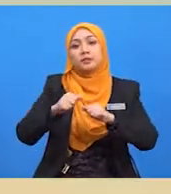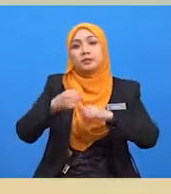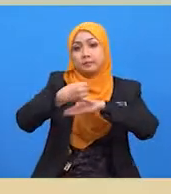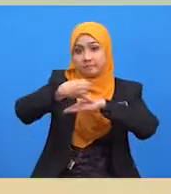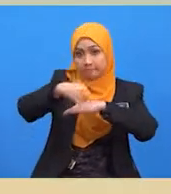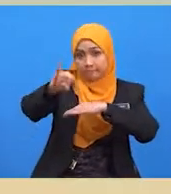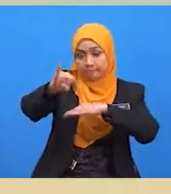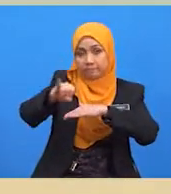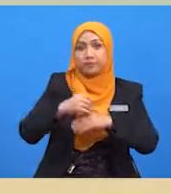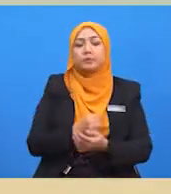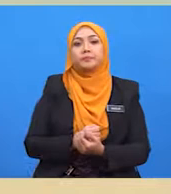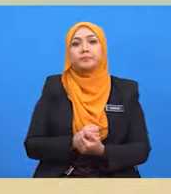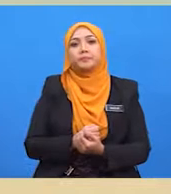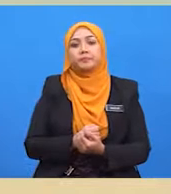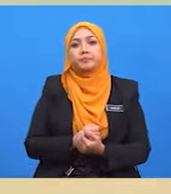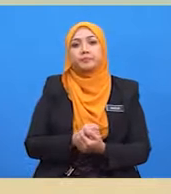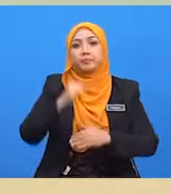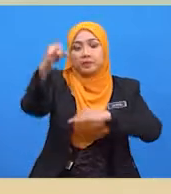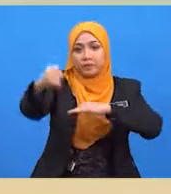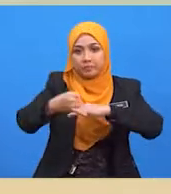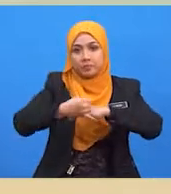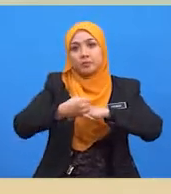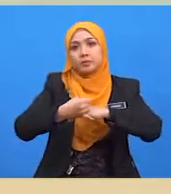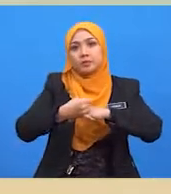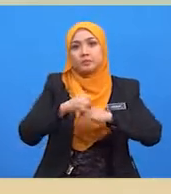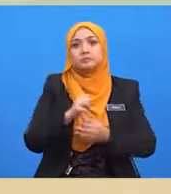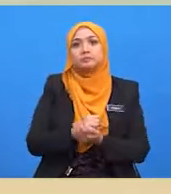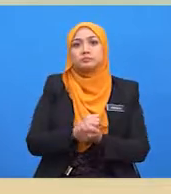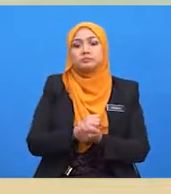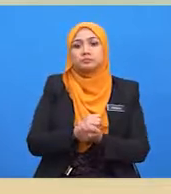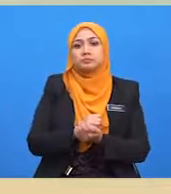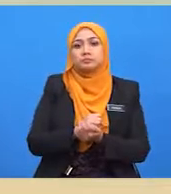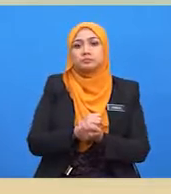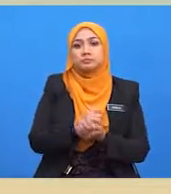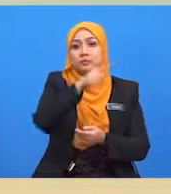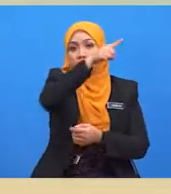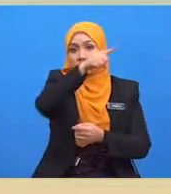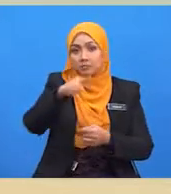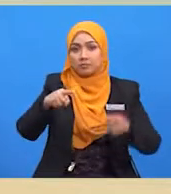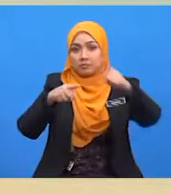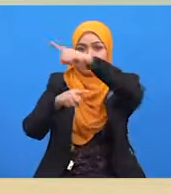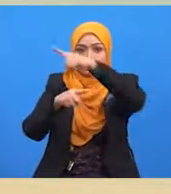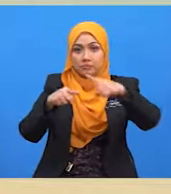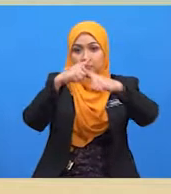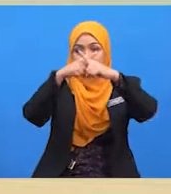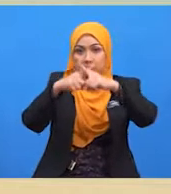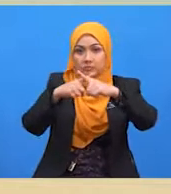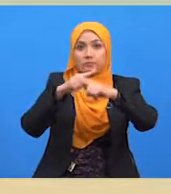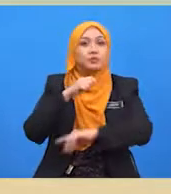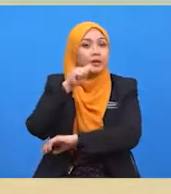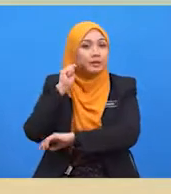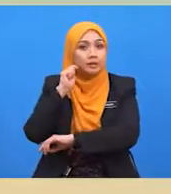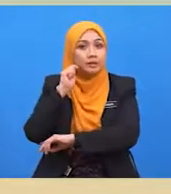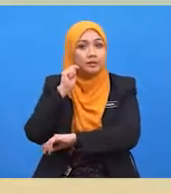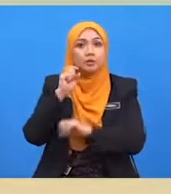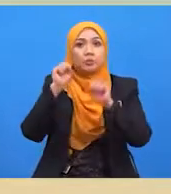Pelajar-pelajar sekalian, boleh pelajar beritahu cikgu, apakah bentuk kelup penawaran